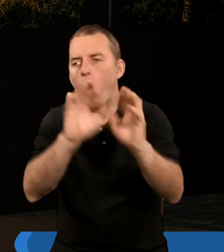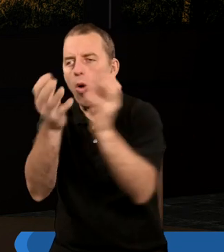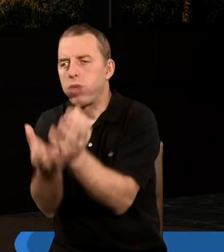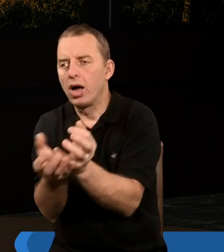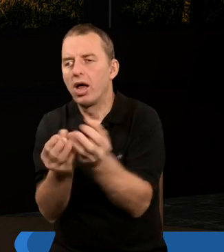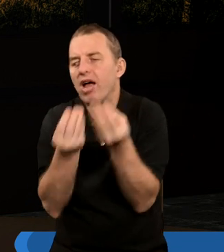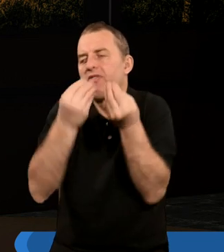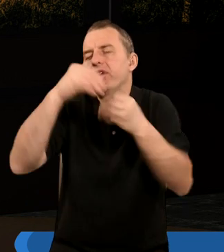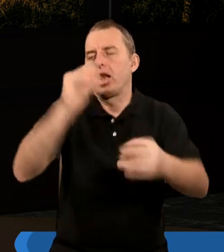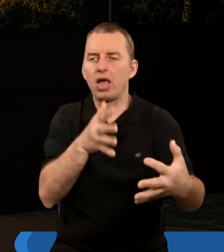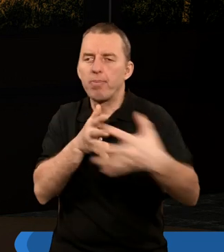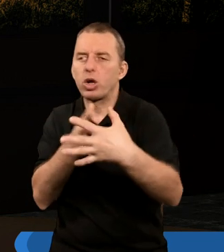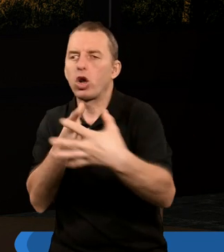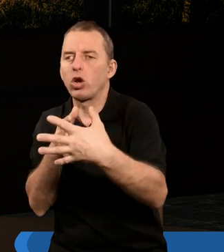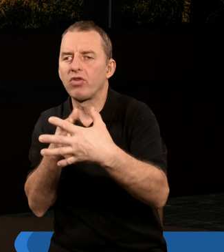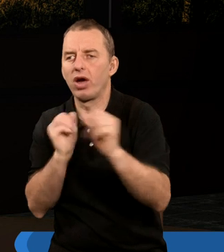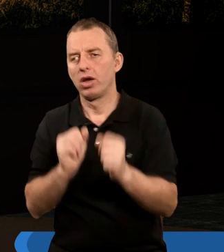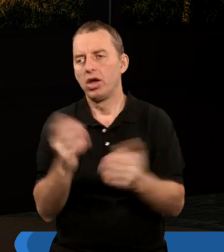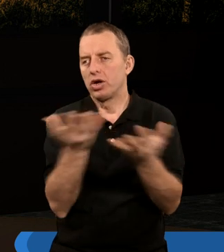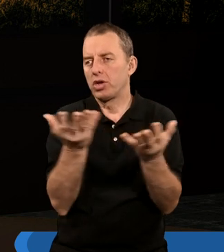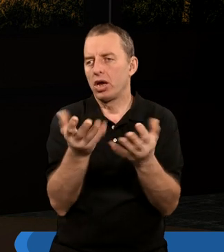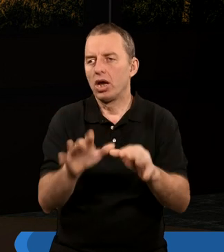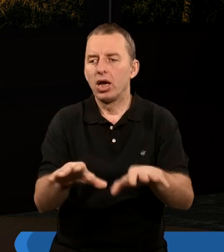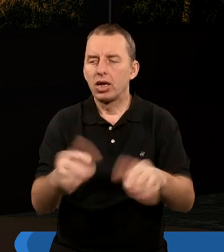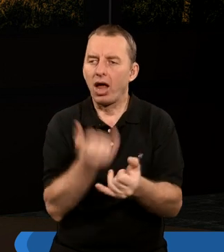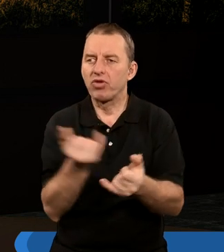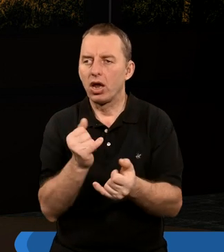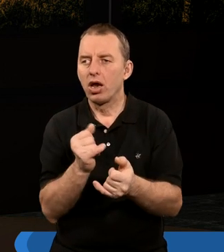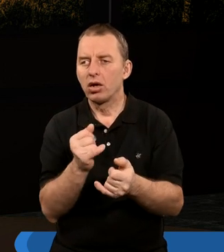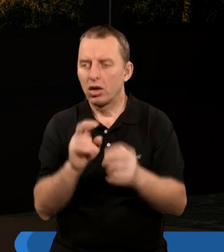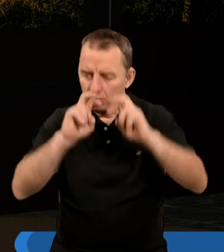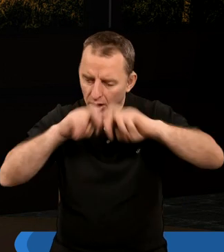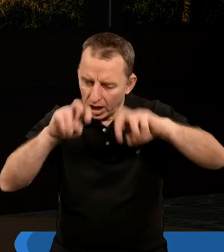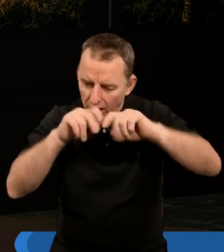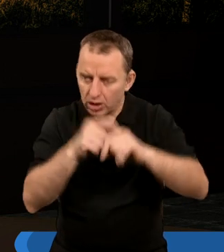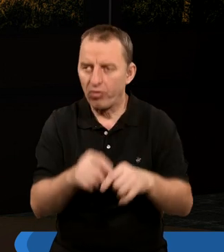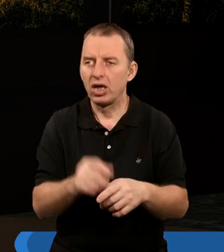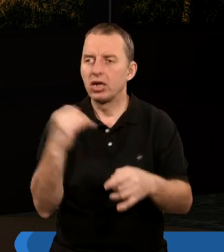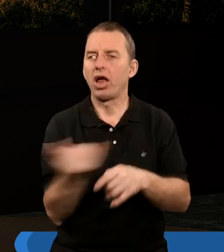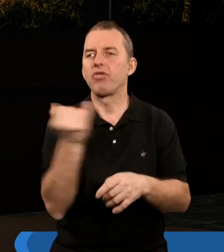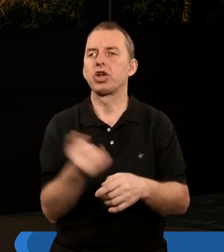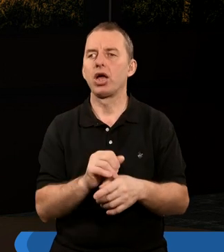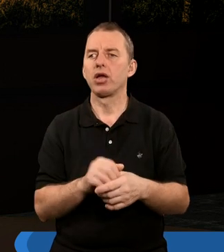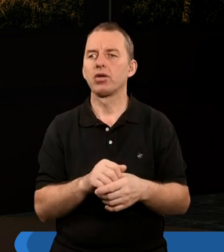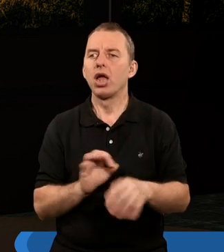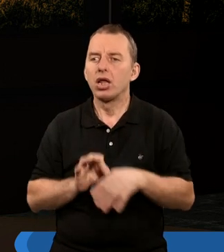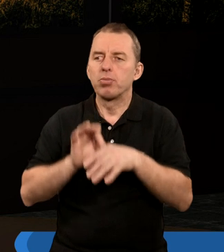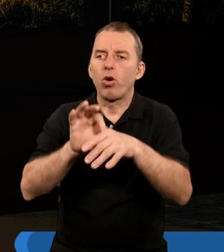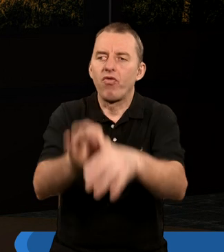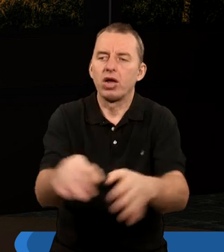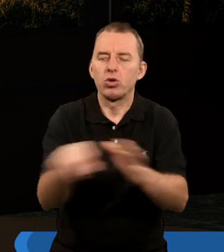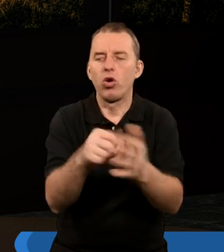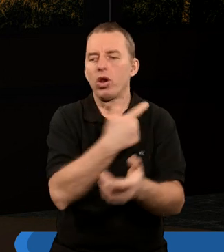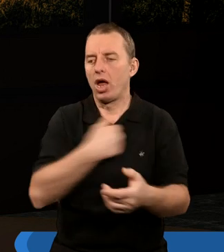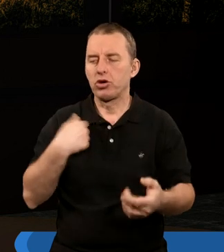wielkie proroctwo, ale gdzieś zawsze się to może kanalizować także i sprowadzać do